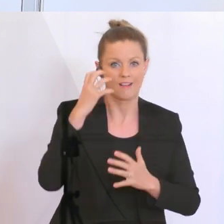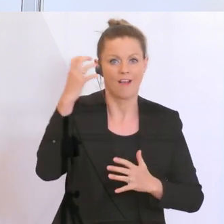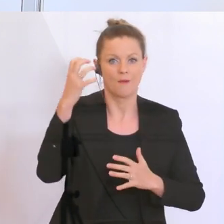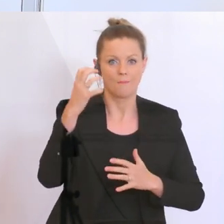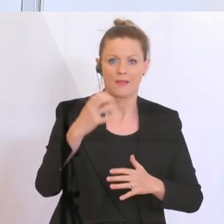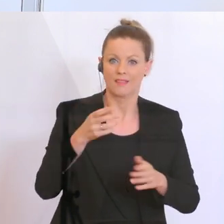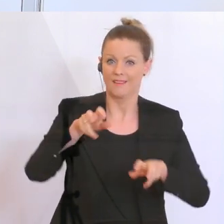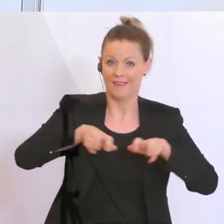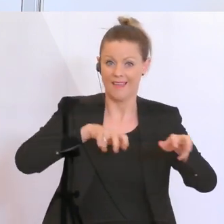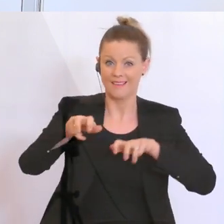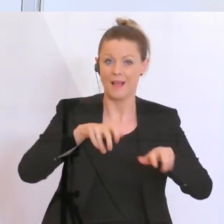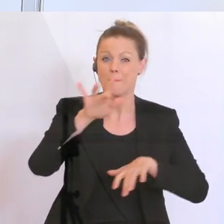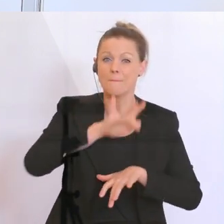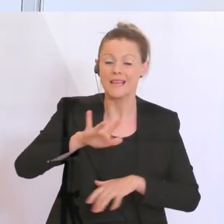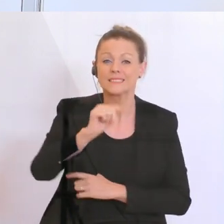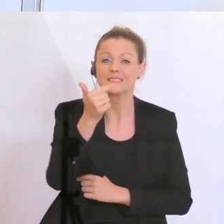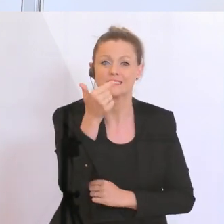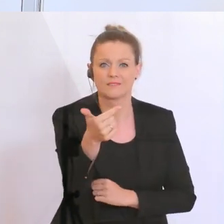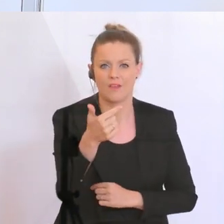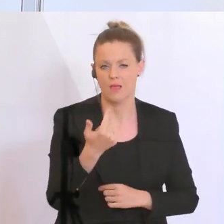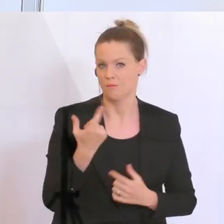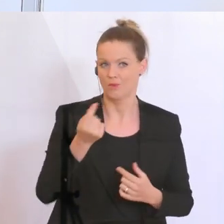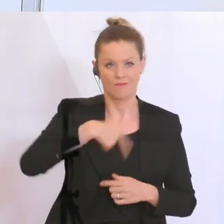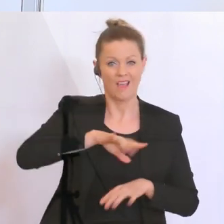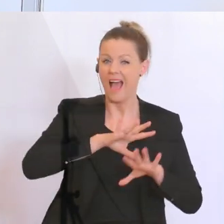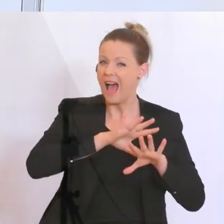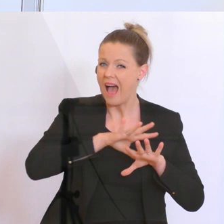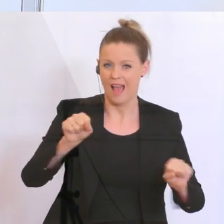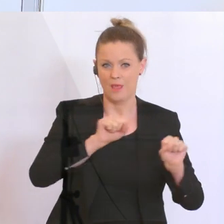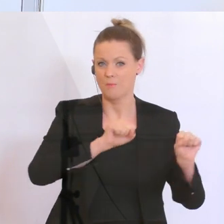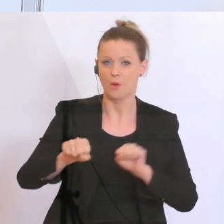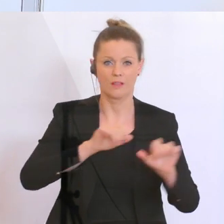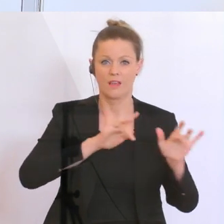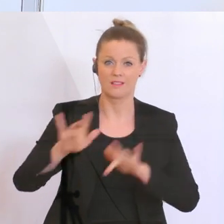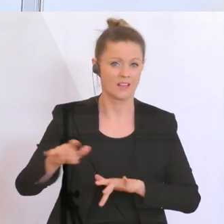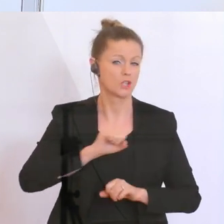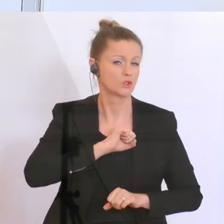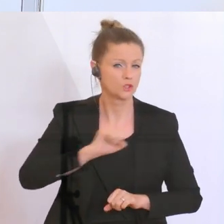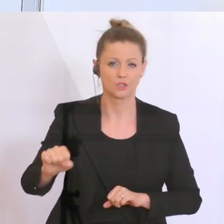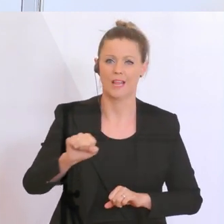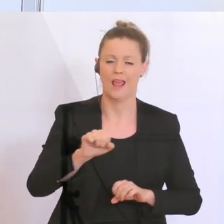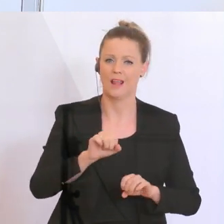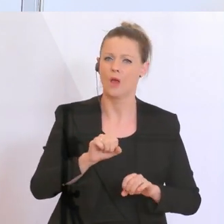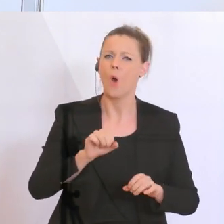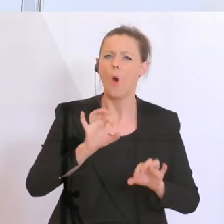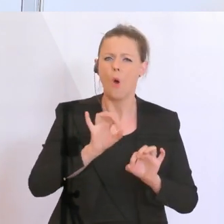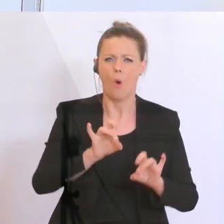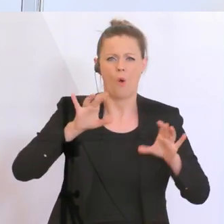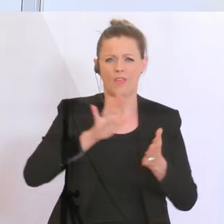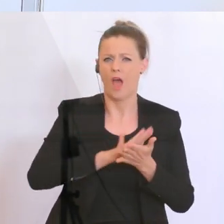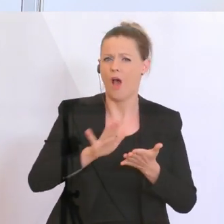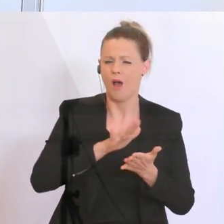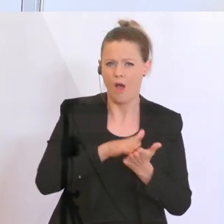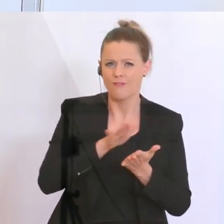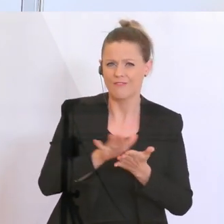Das zeigt, dass wir hier wirklich alle Möglichkeiten ausschöpfen, unmöglichst rasch und unbürokratisch zu helfen. Wie gesagt, wir sind eines von